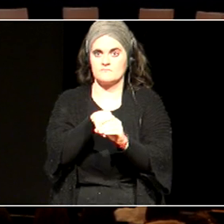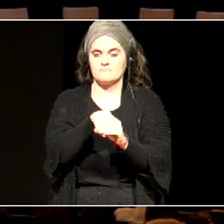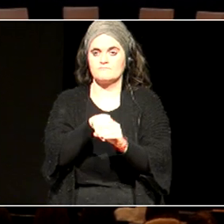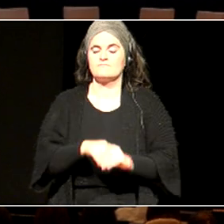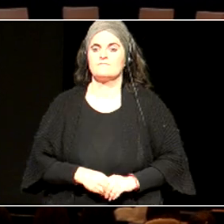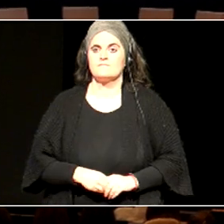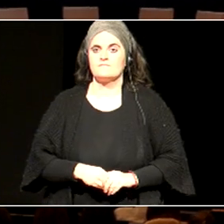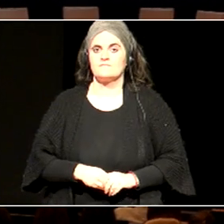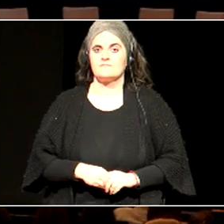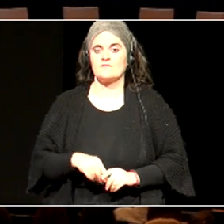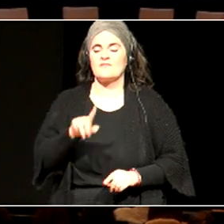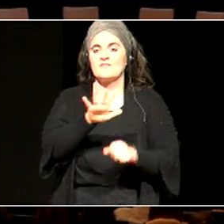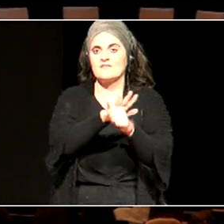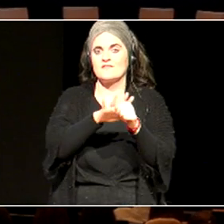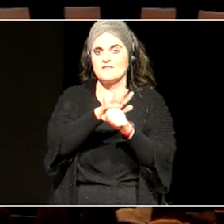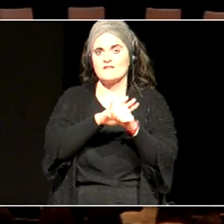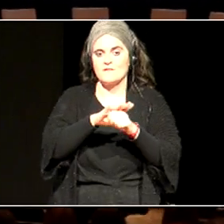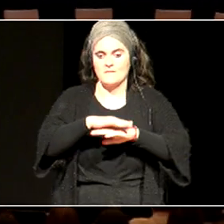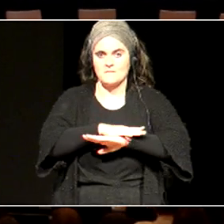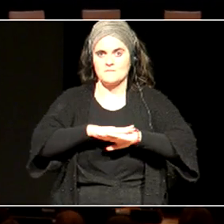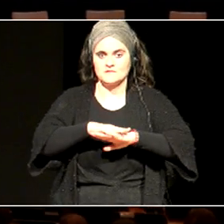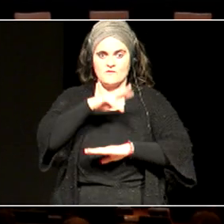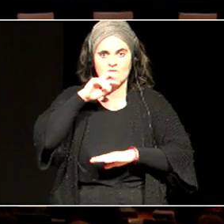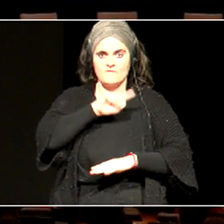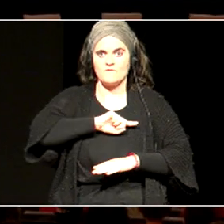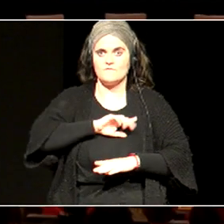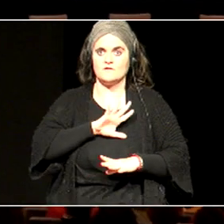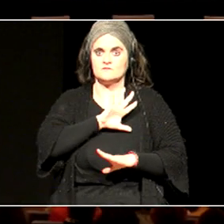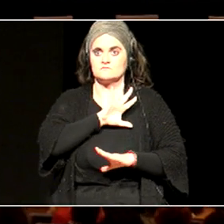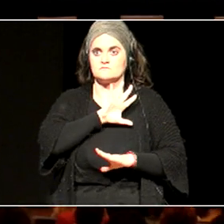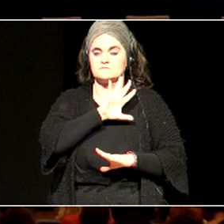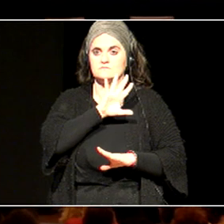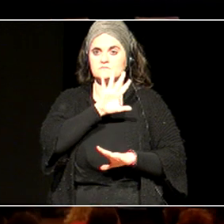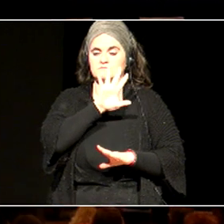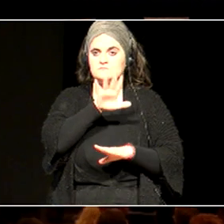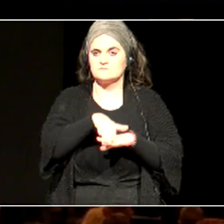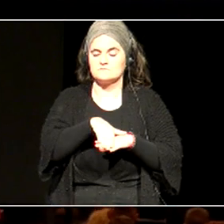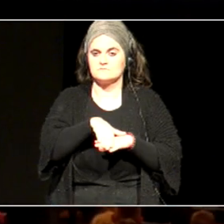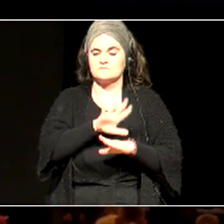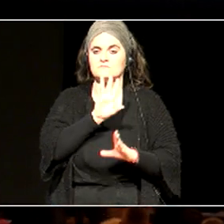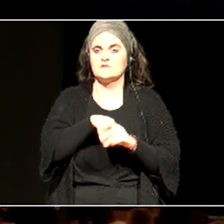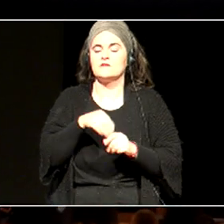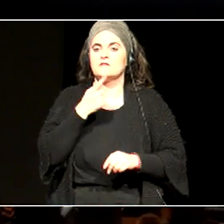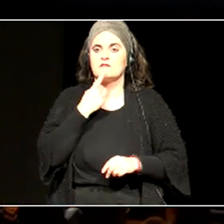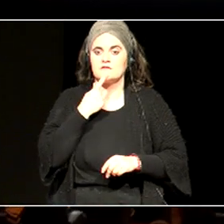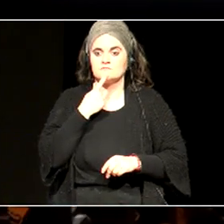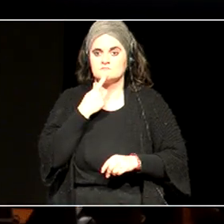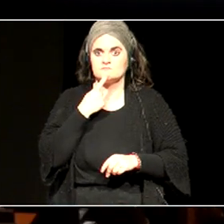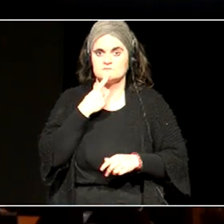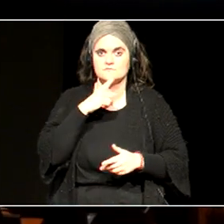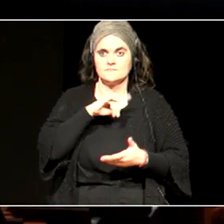Esparru horren prinsipio, eta balio, eta noinarrituta esaten genuen, naita ez gainerako planak, ekimenak eta bar,